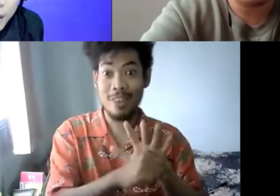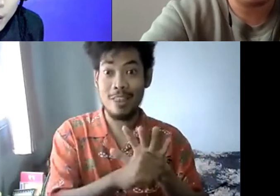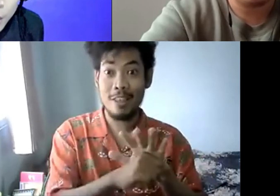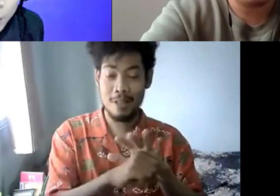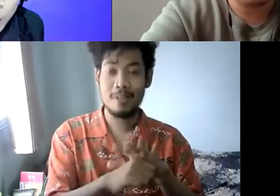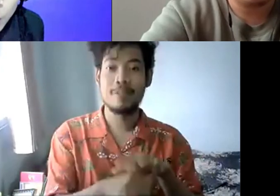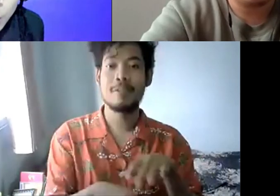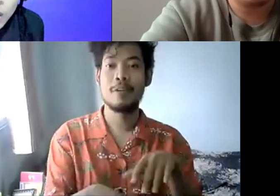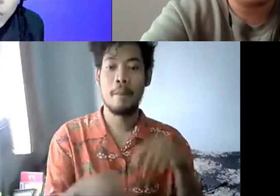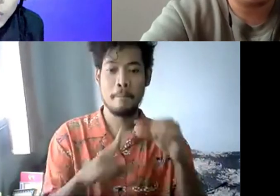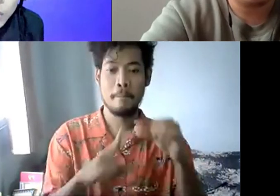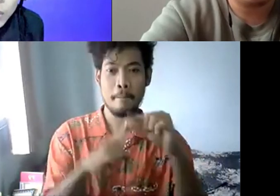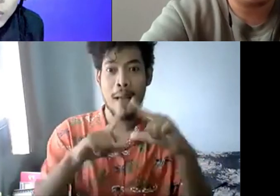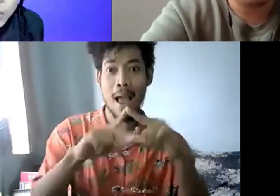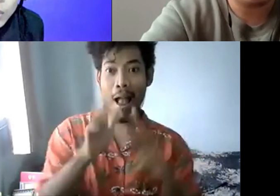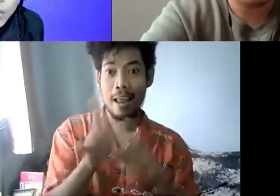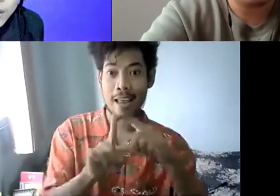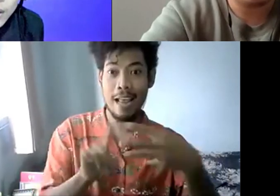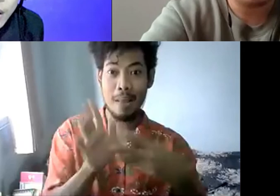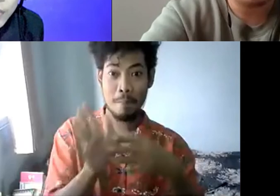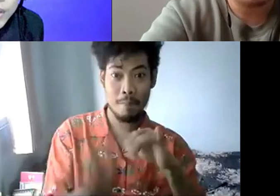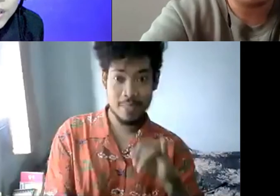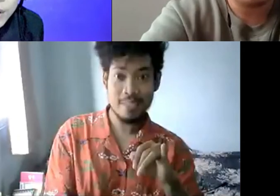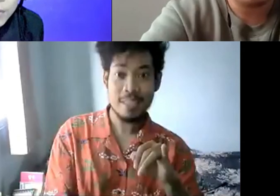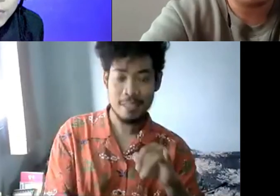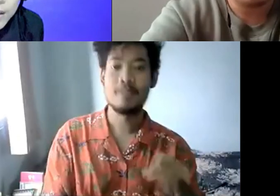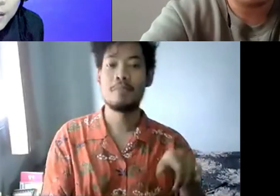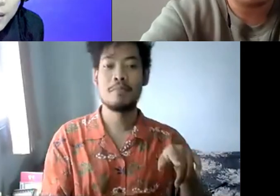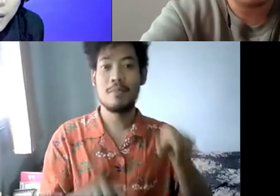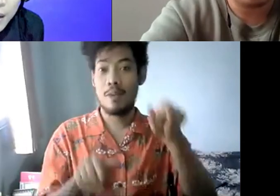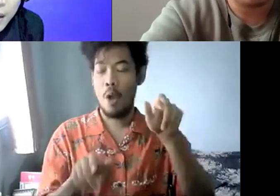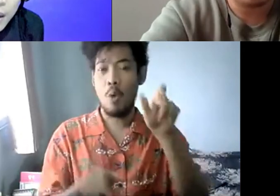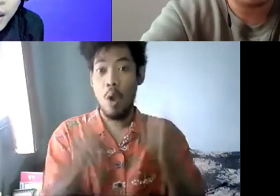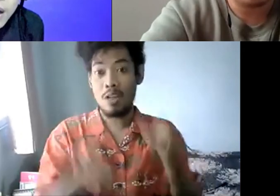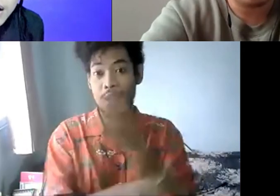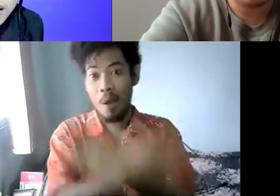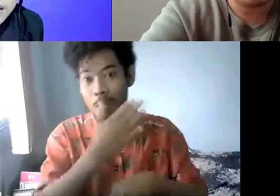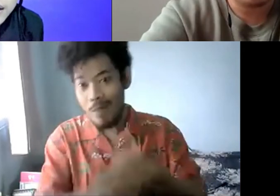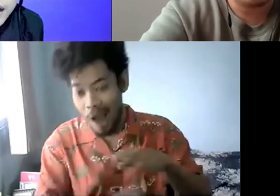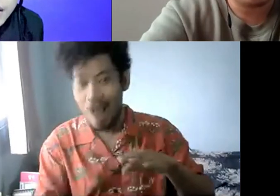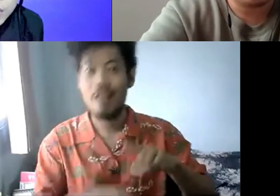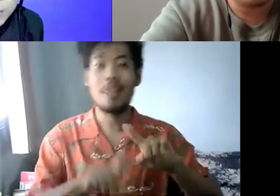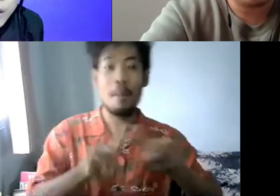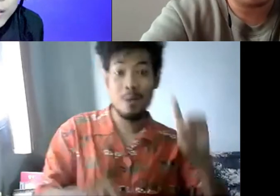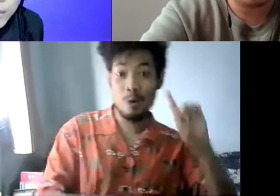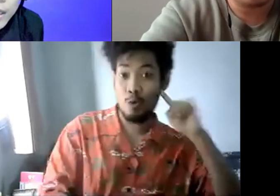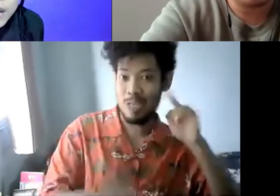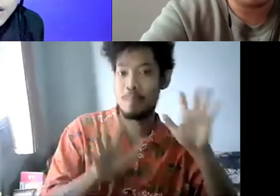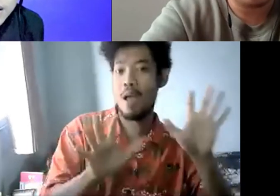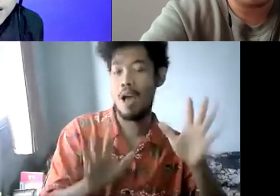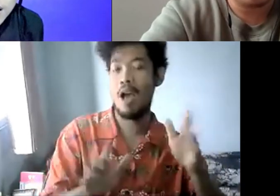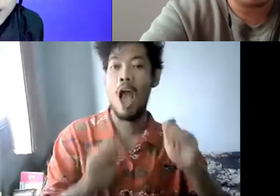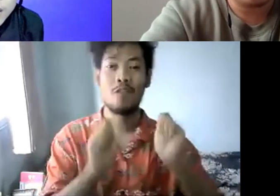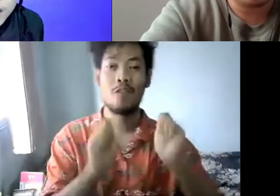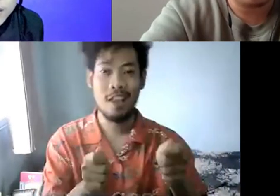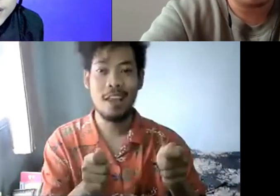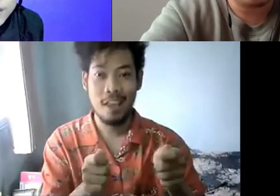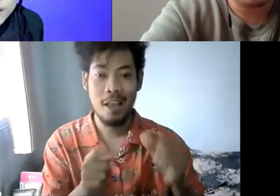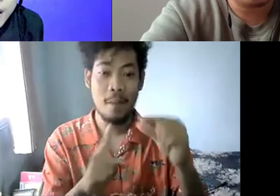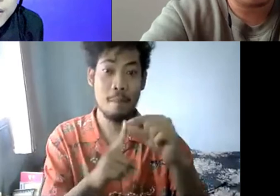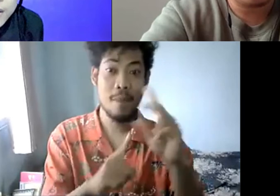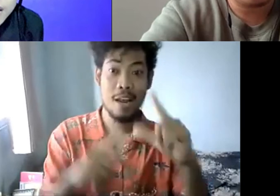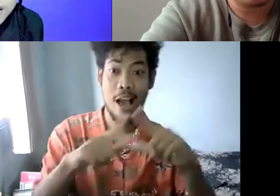ketika COVID-19, ketika waktu pandemi, orang-orang